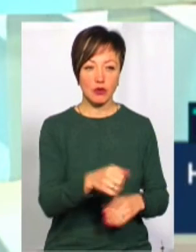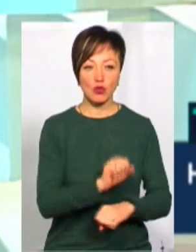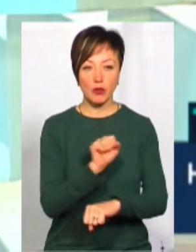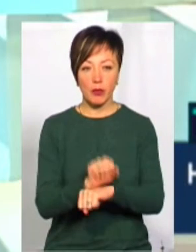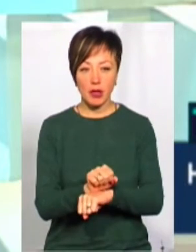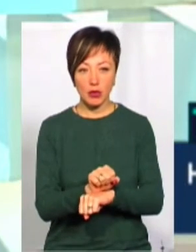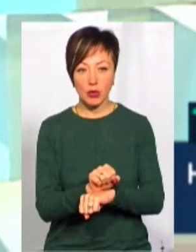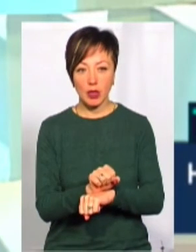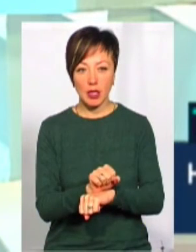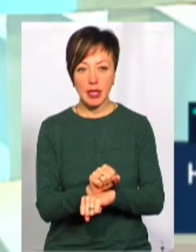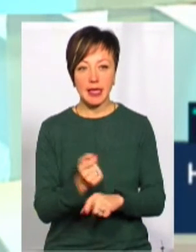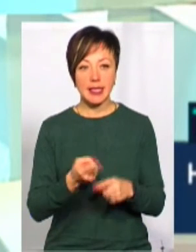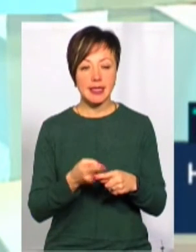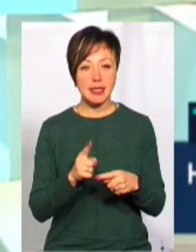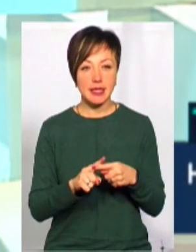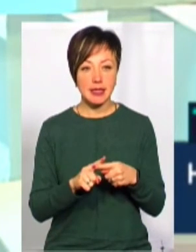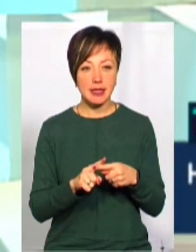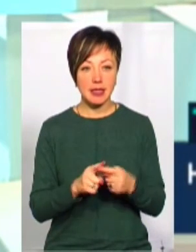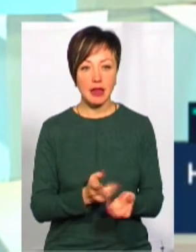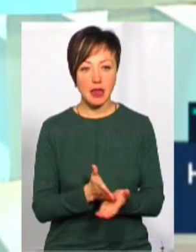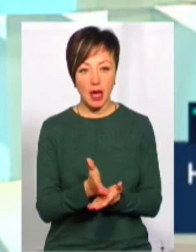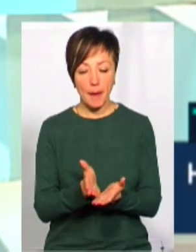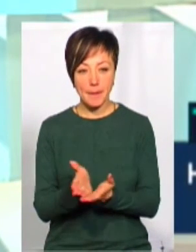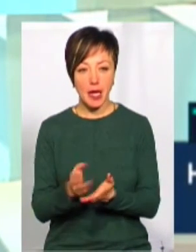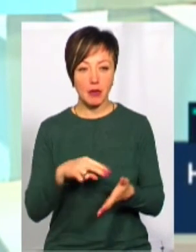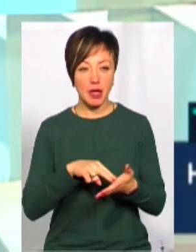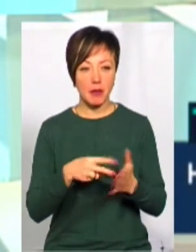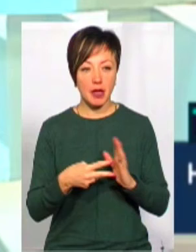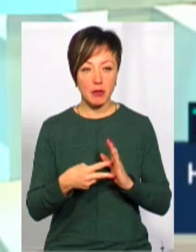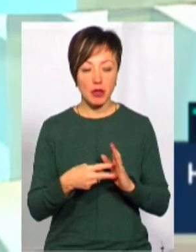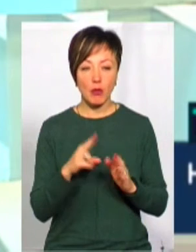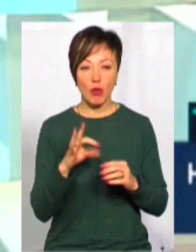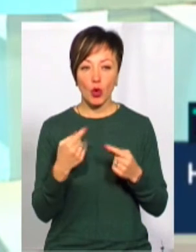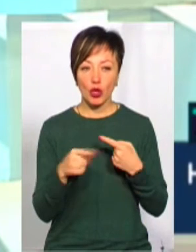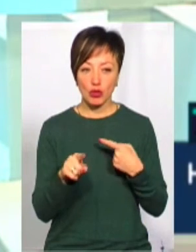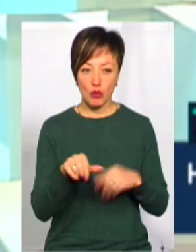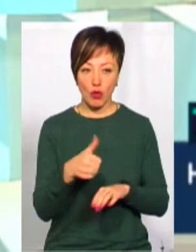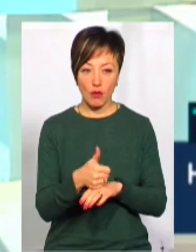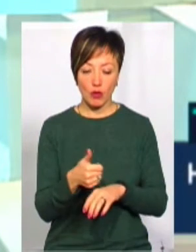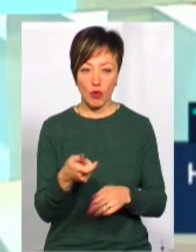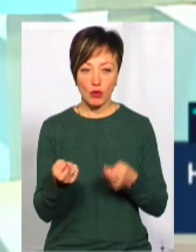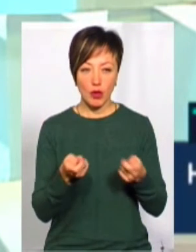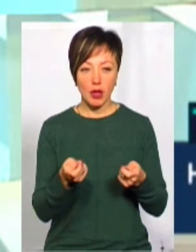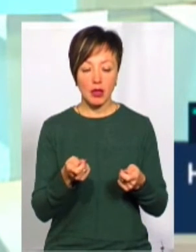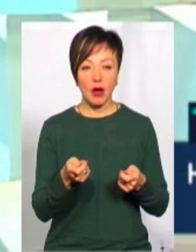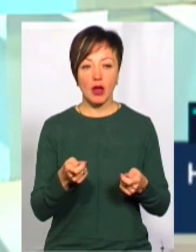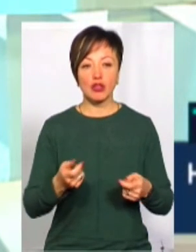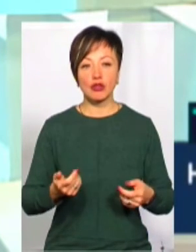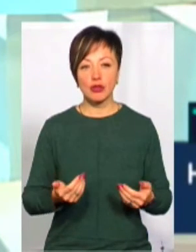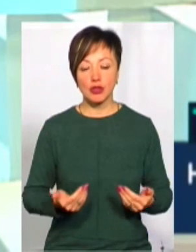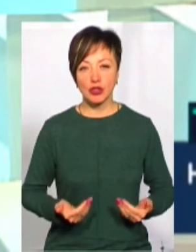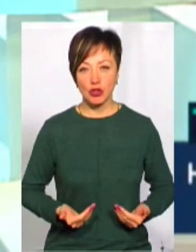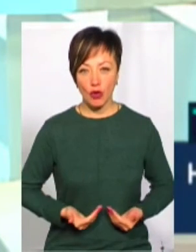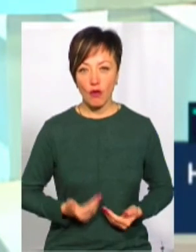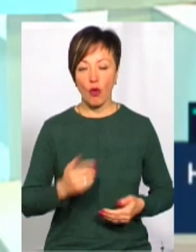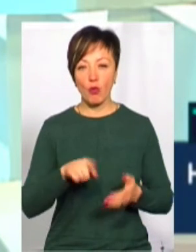зупинок, тобто, ці напрямки, вони передбачені по іншому головному розпоряднику управління житлового комунального господарства,